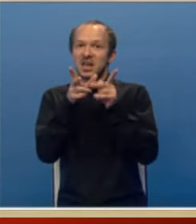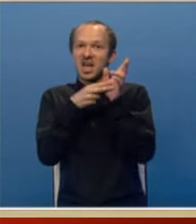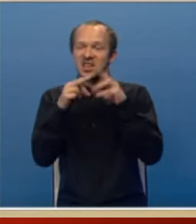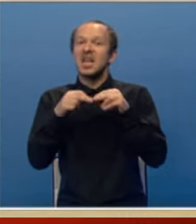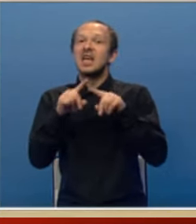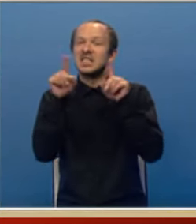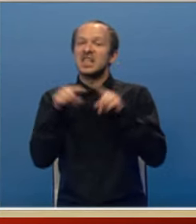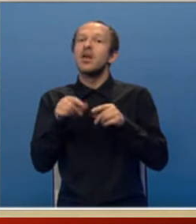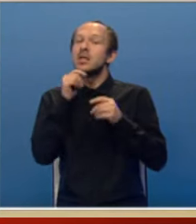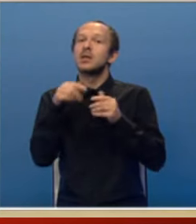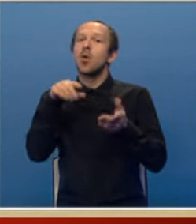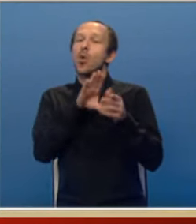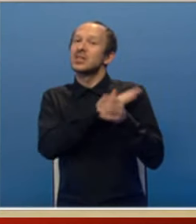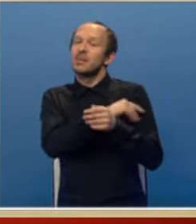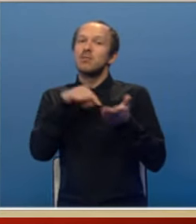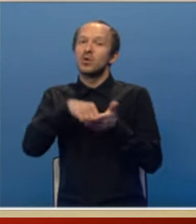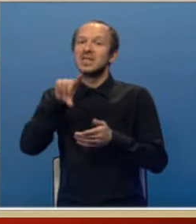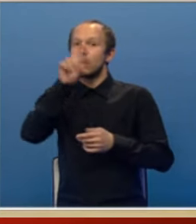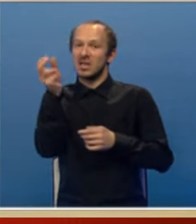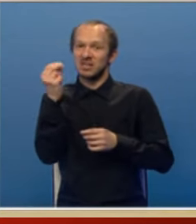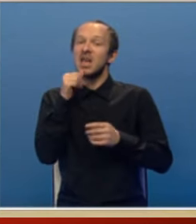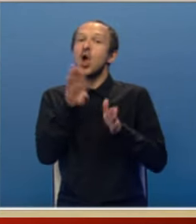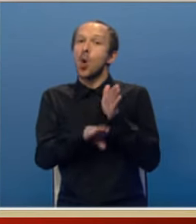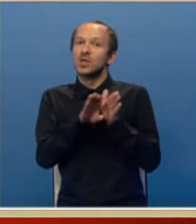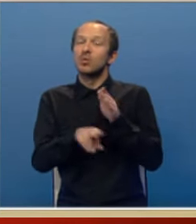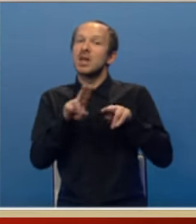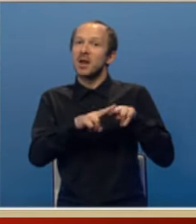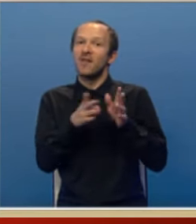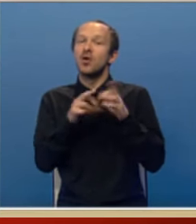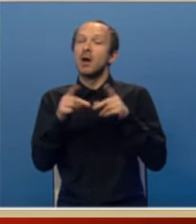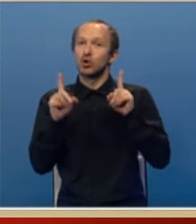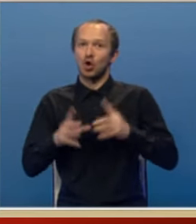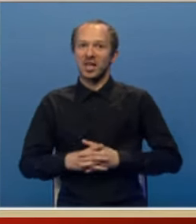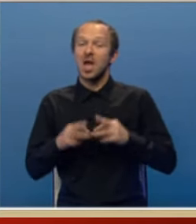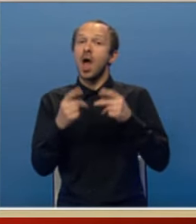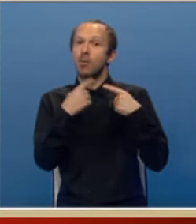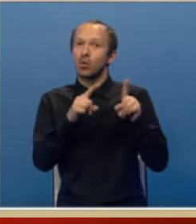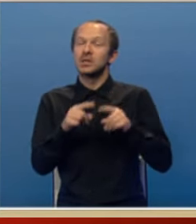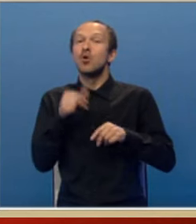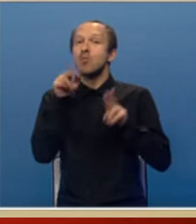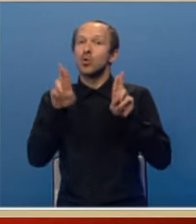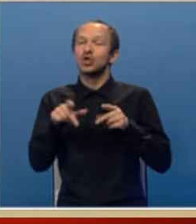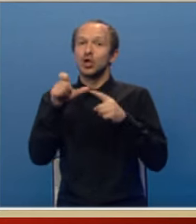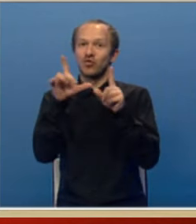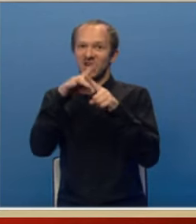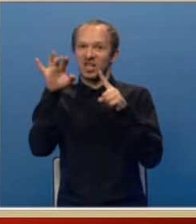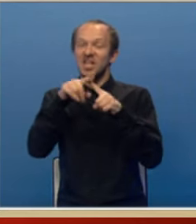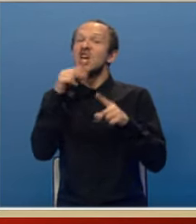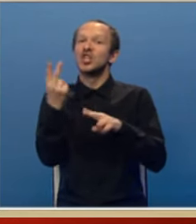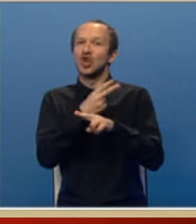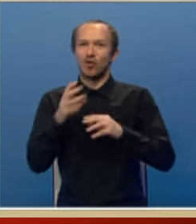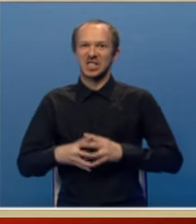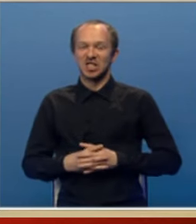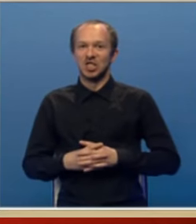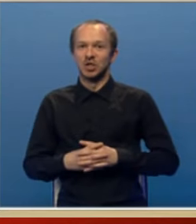je da se oslavi pozicija Republike Srpske i time je osporinjeno pravo na postojanje, a posebno na eventualni suverenitet i državnost.